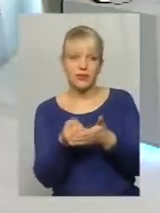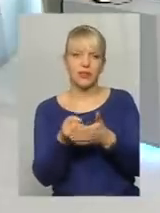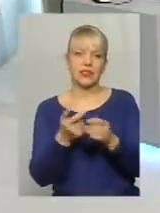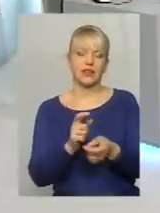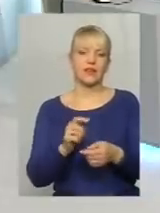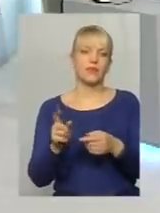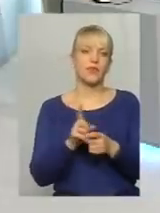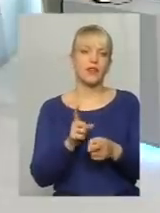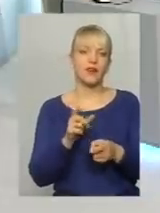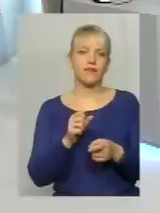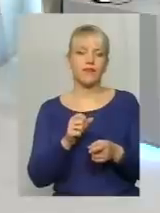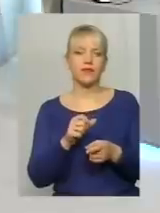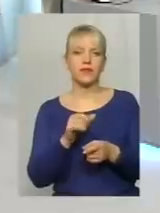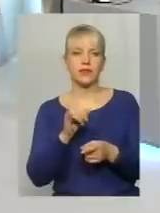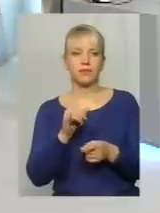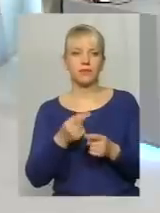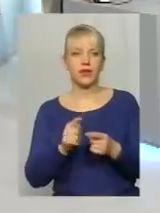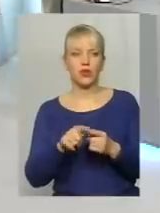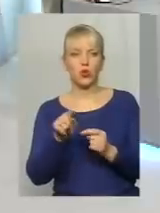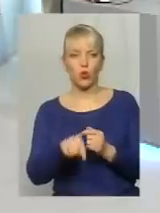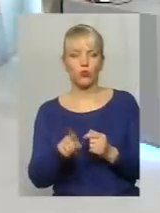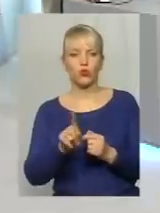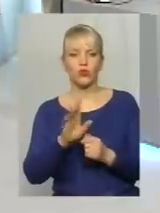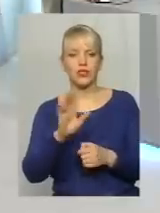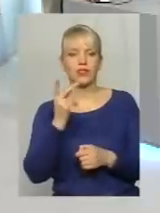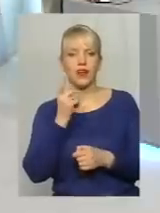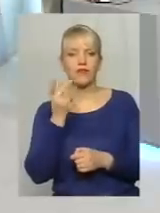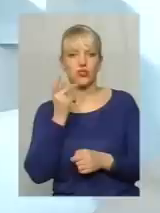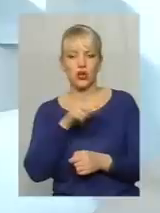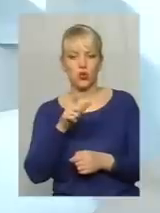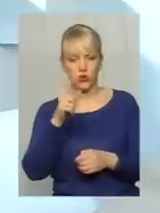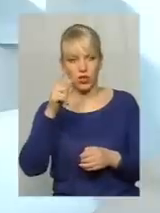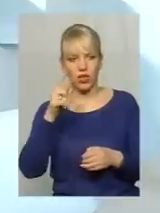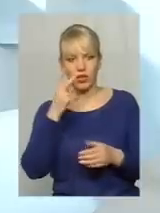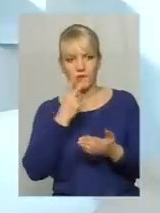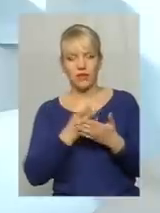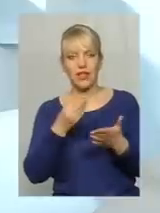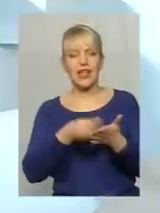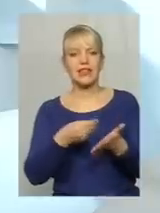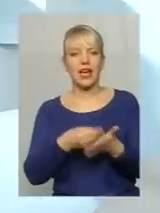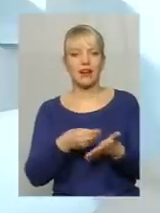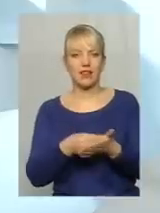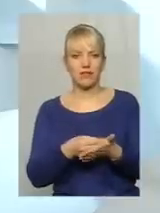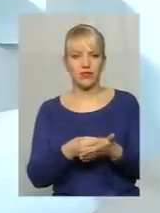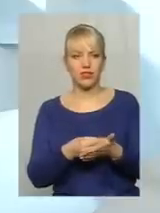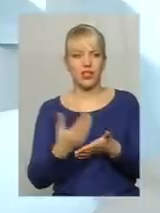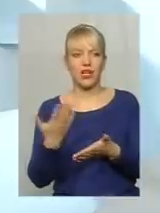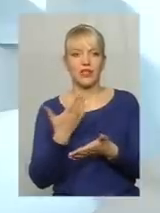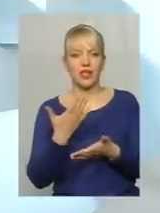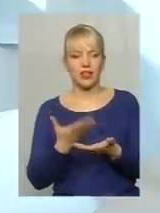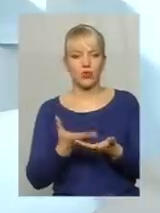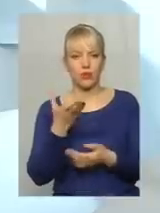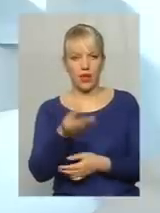вибивати. про те, що не завжди люди зважають на рівень того тарифу, який вони